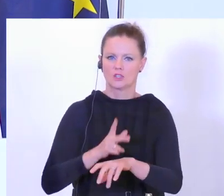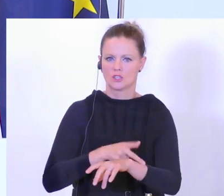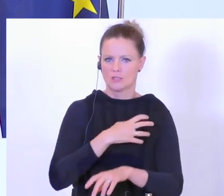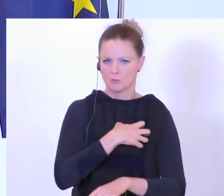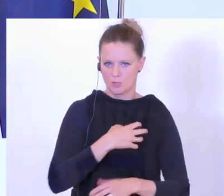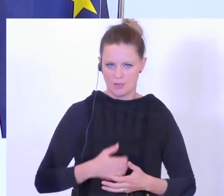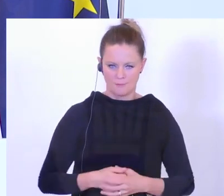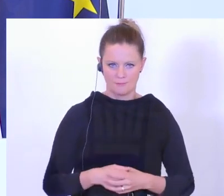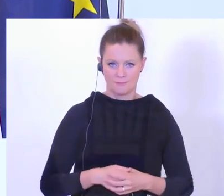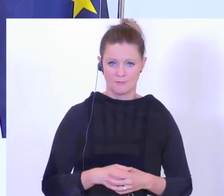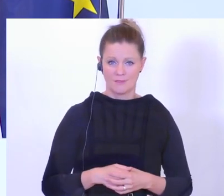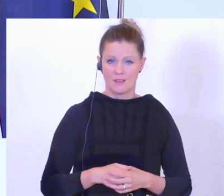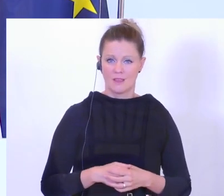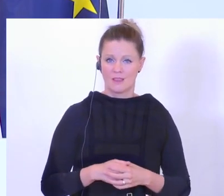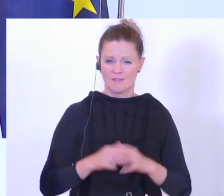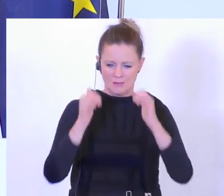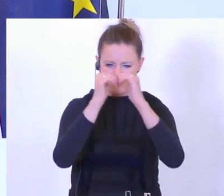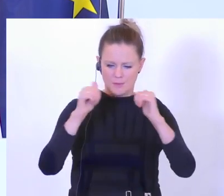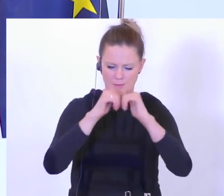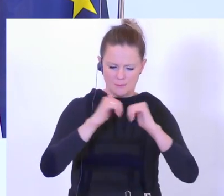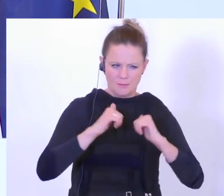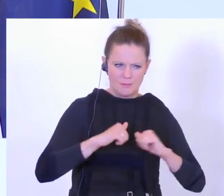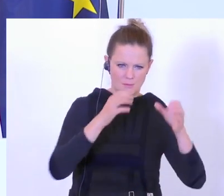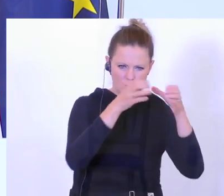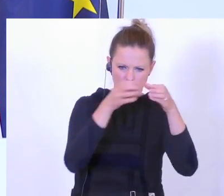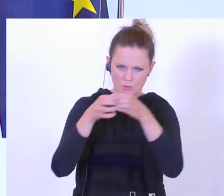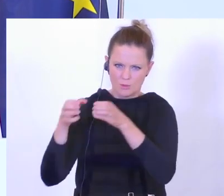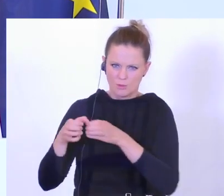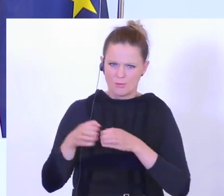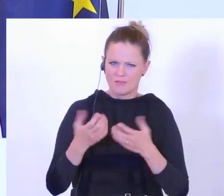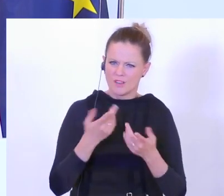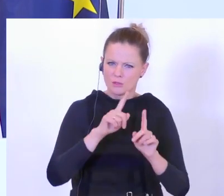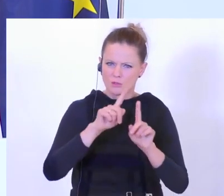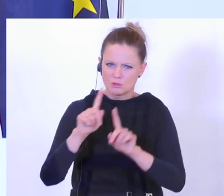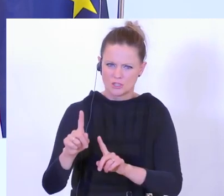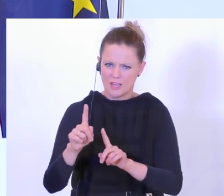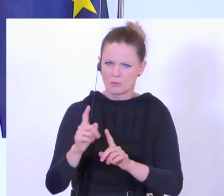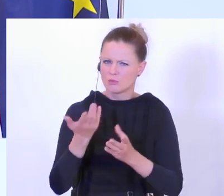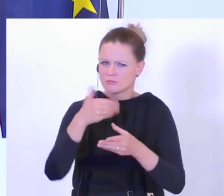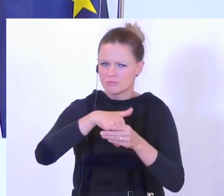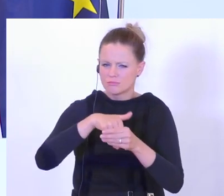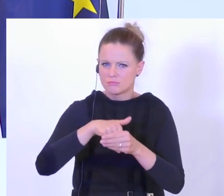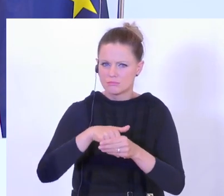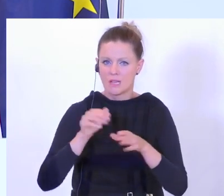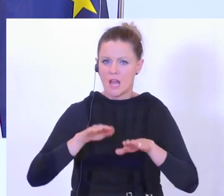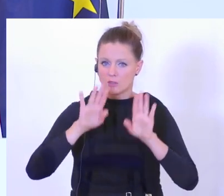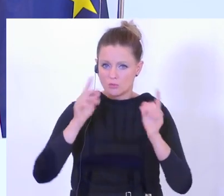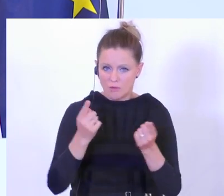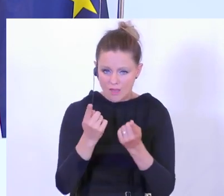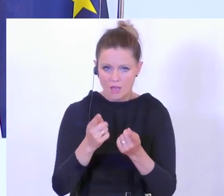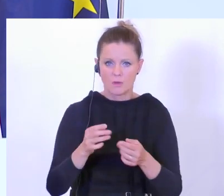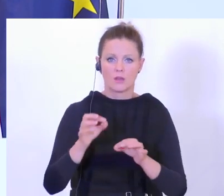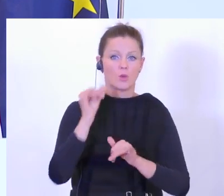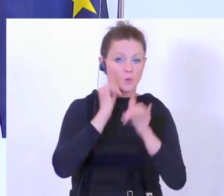klastern das natürlich auseinander immer wieder. Welchen Status haben diese nicht österreichischen Staatsbürger? Sind Sie Asylwerber? Sind Sie